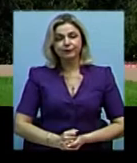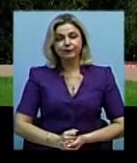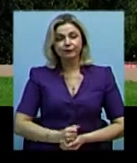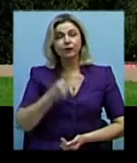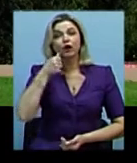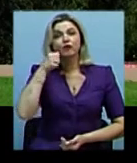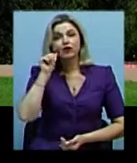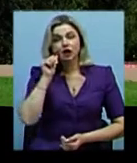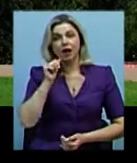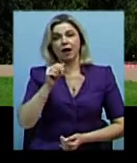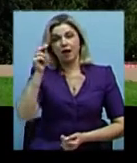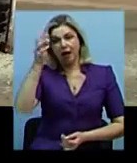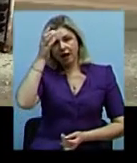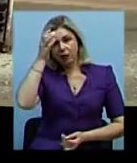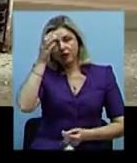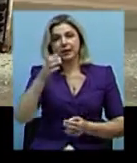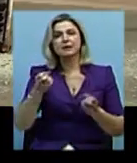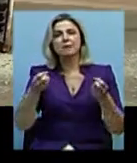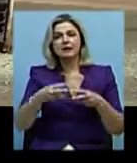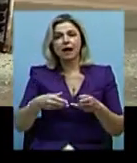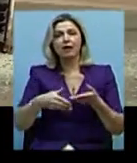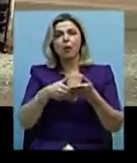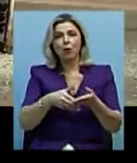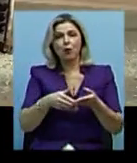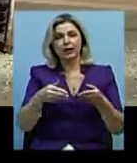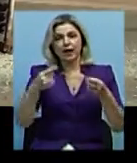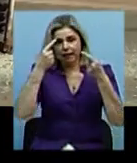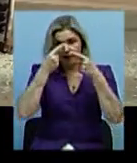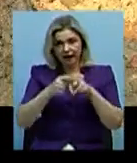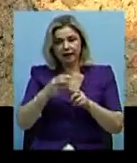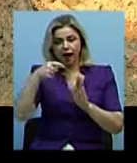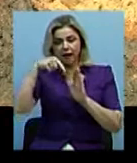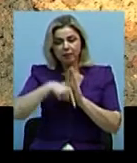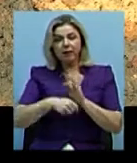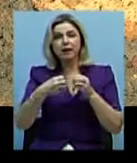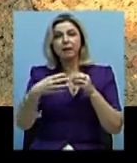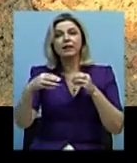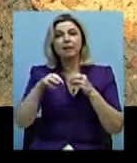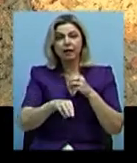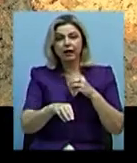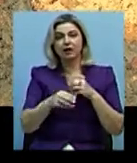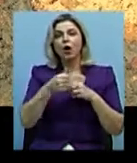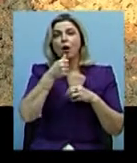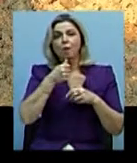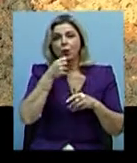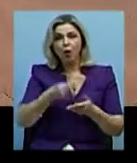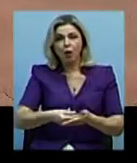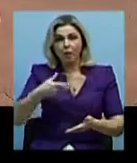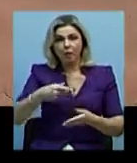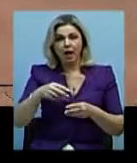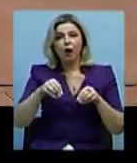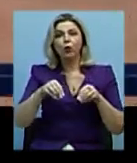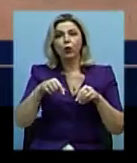Вчора геодезисти за допомогою спеціальної техніки на глибині 15 метрів взяли проби ґрунтів. «Наша сторона,